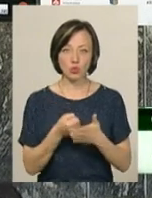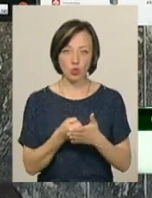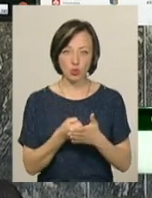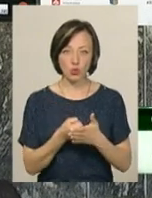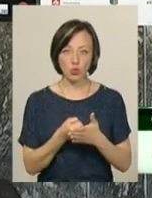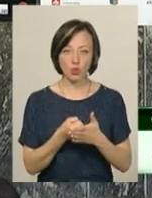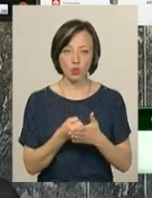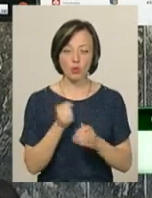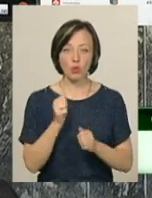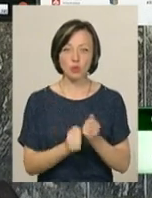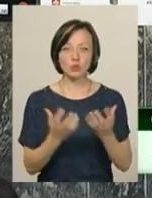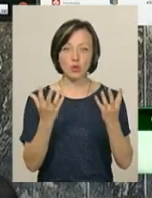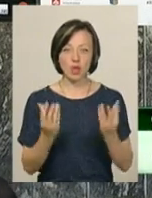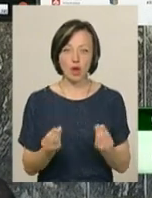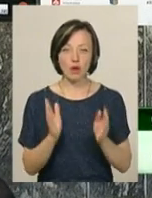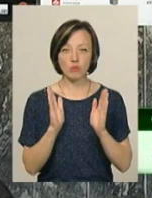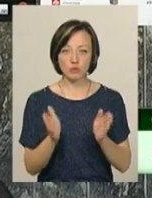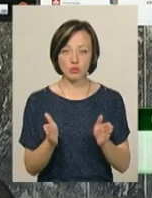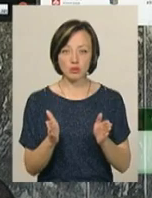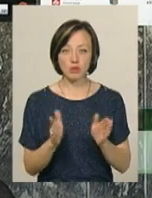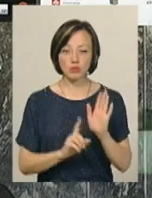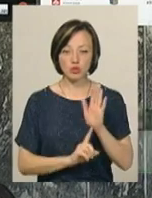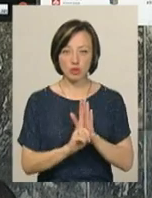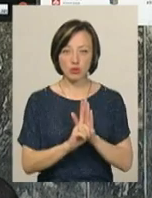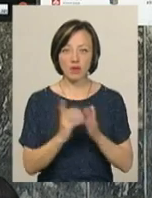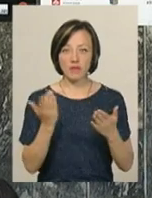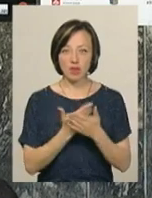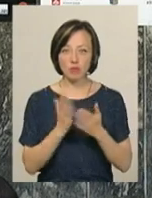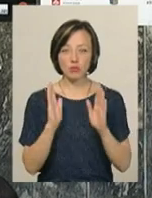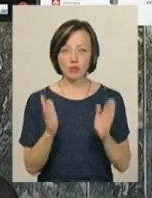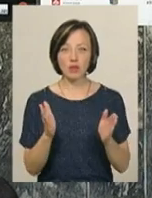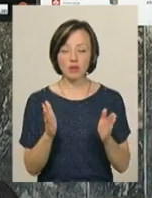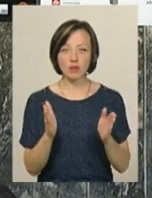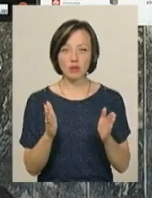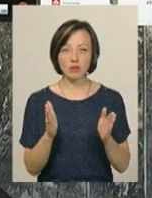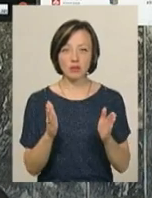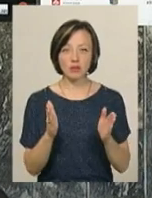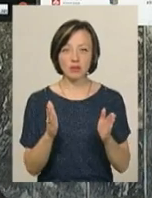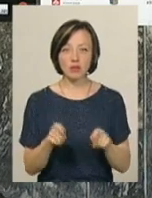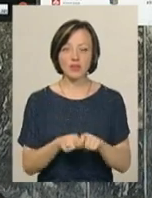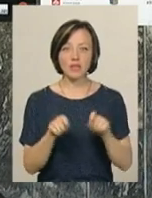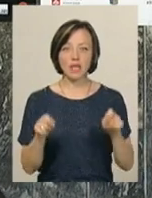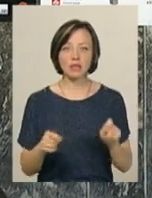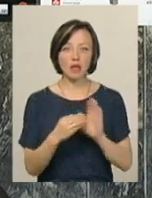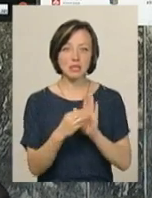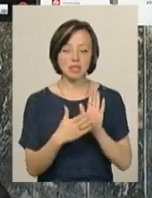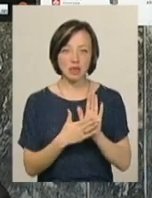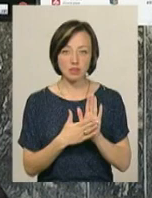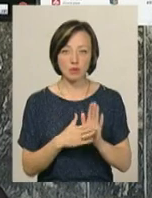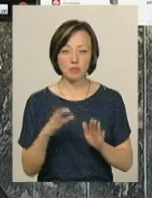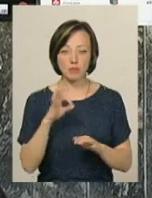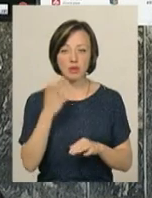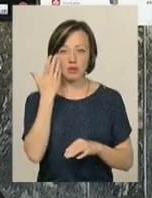початку мультфільму буде відкрита реєстрація. При